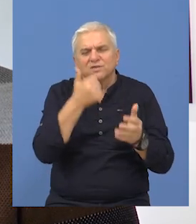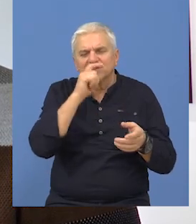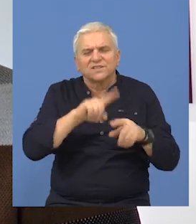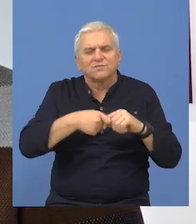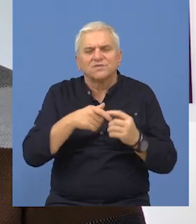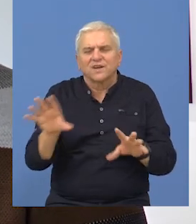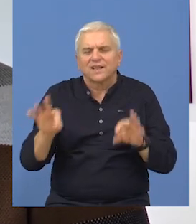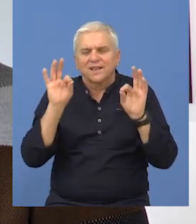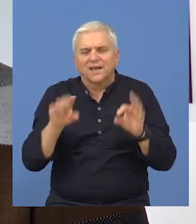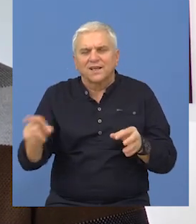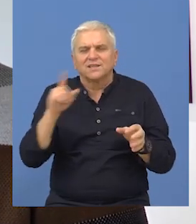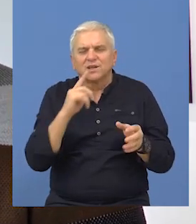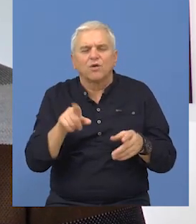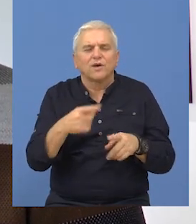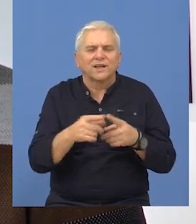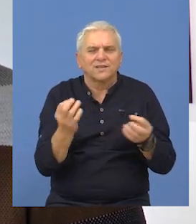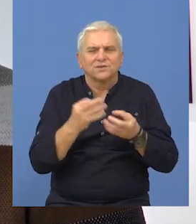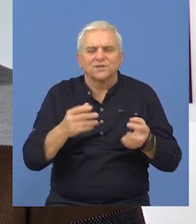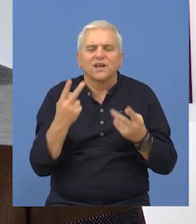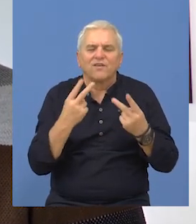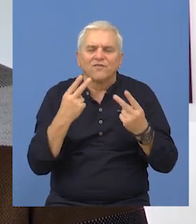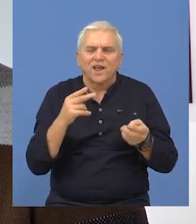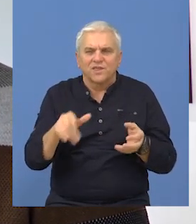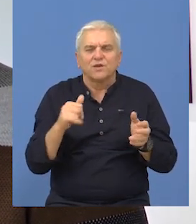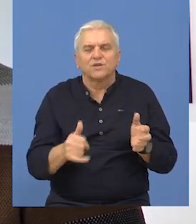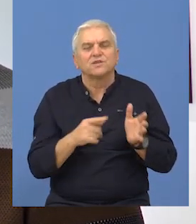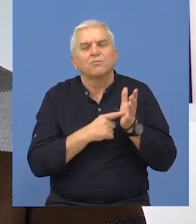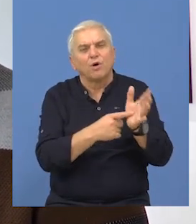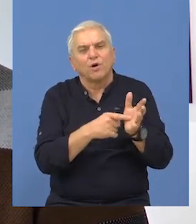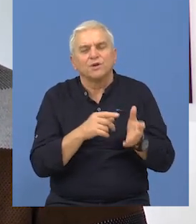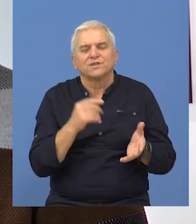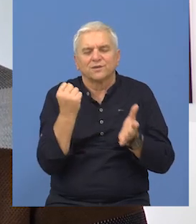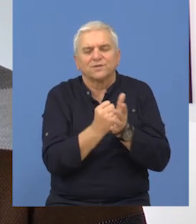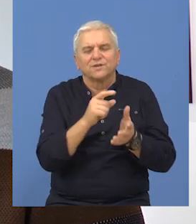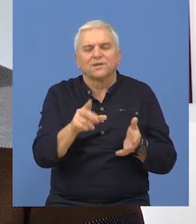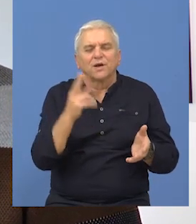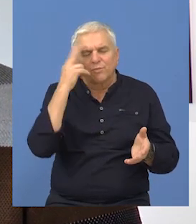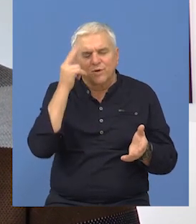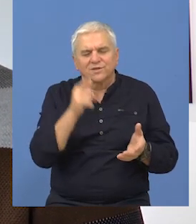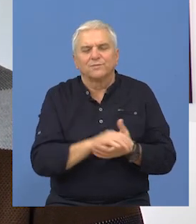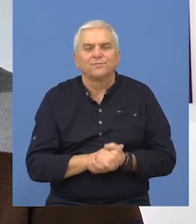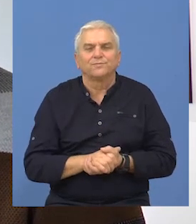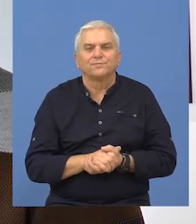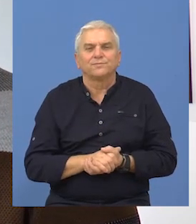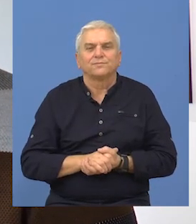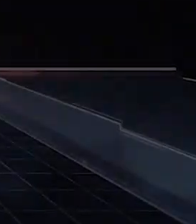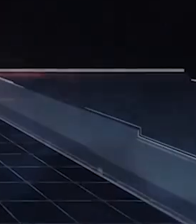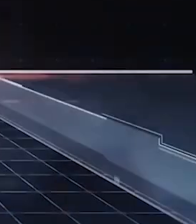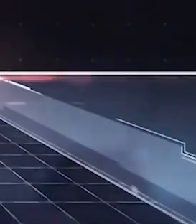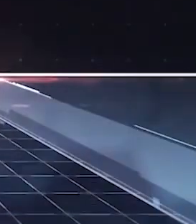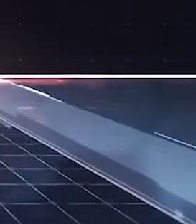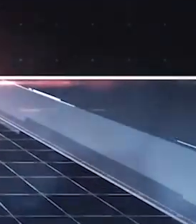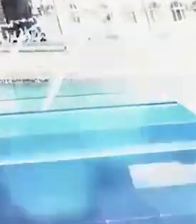izložimo one predmete tim povodom koji, da kažemo, zavređuju taj nekakvo premijerno izlaganje.